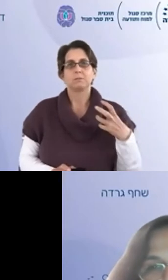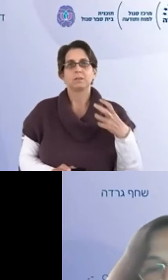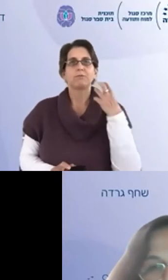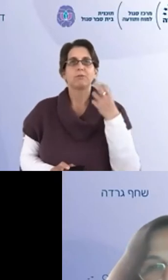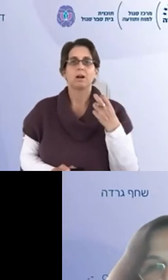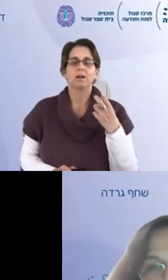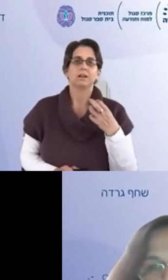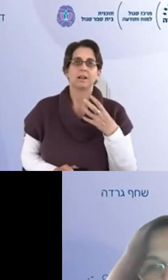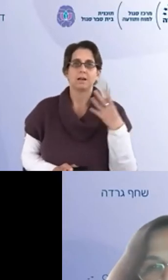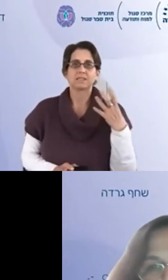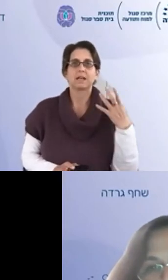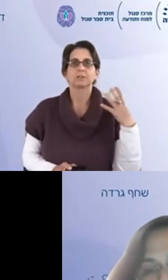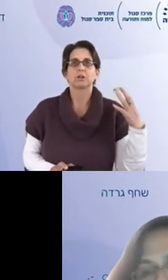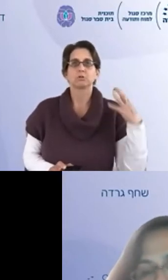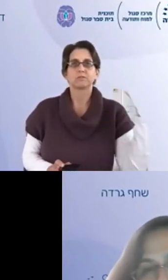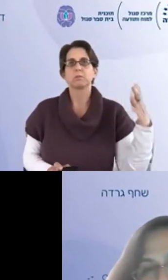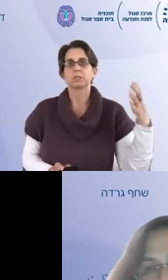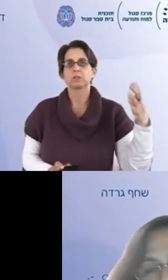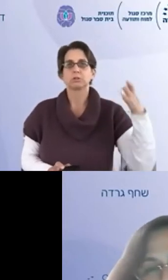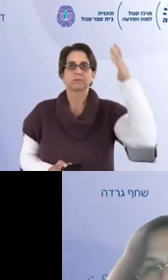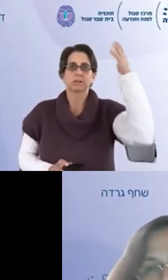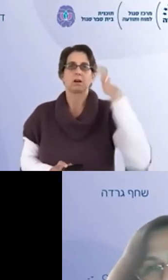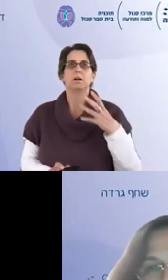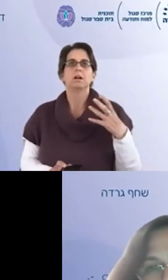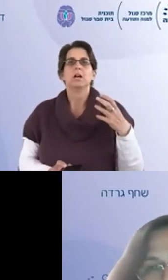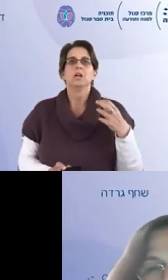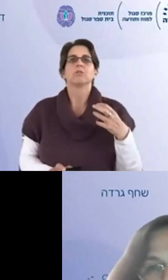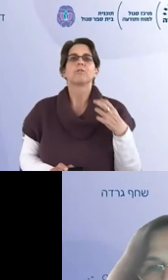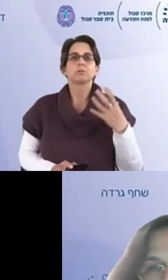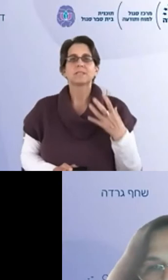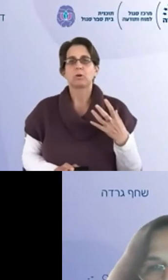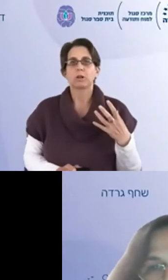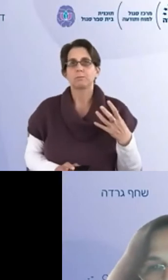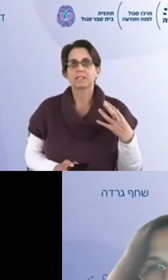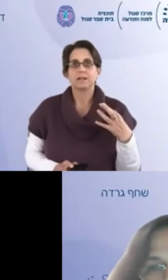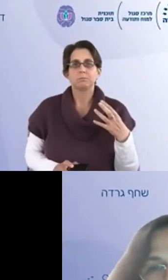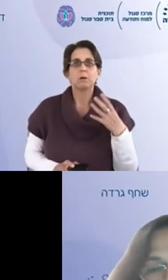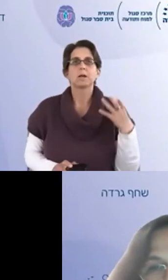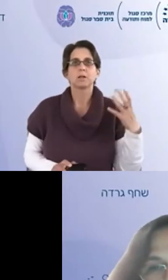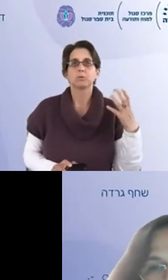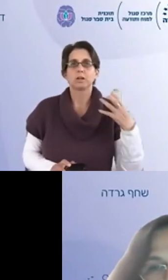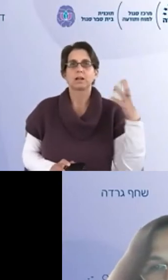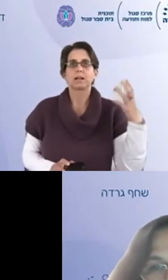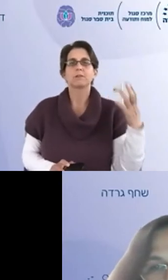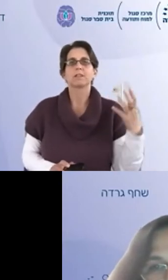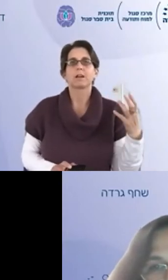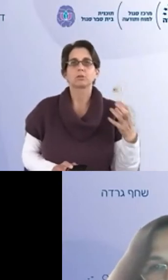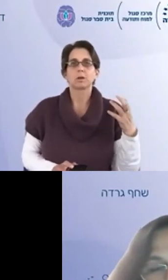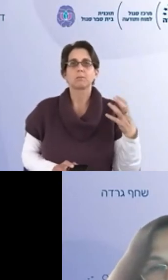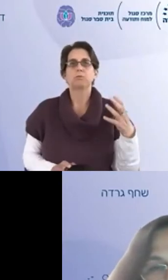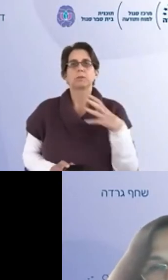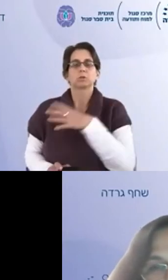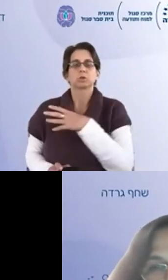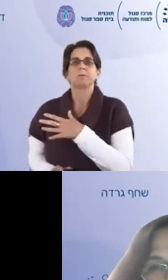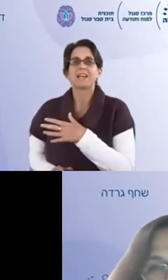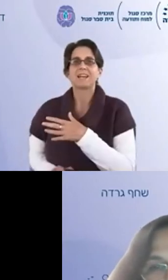ניווט המטפורה על החמצן כשאנחנו יושבים במטוס וככה נופלות מסכות החמצן מה אומרים לנו הדיילים והדיילות?